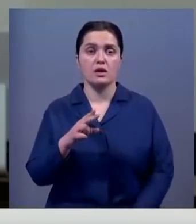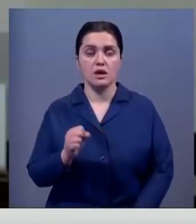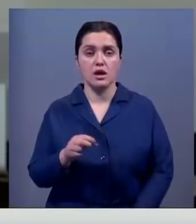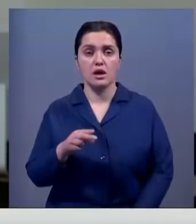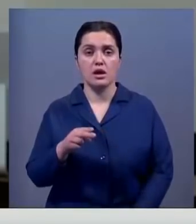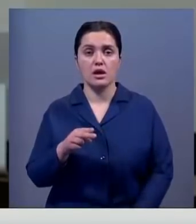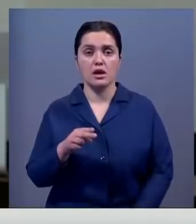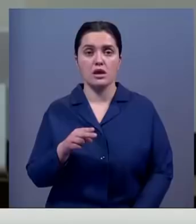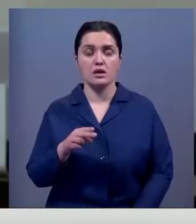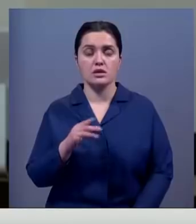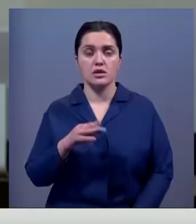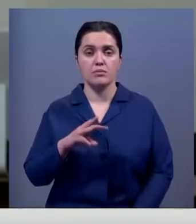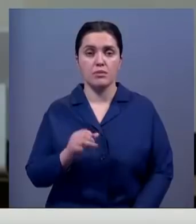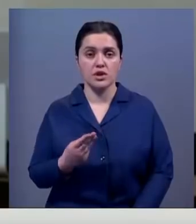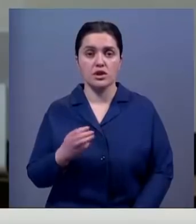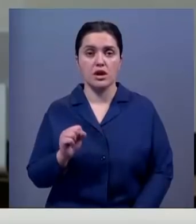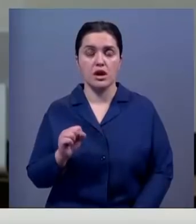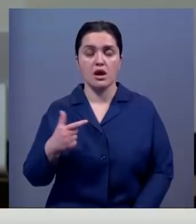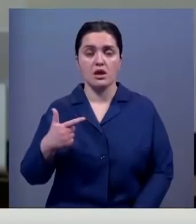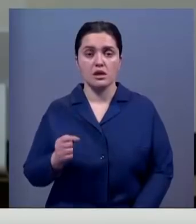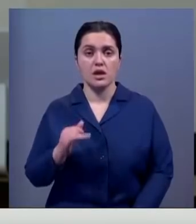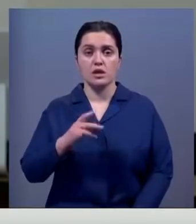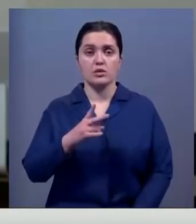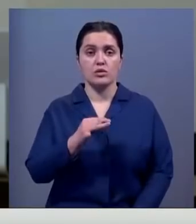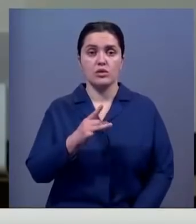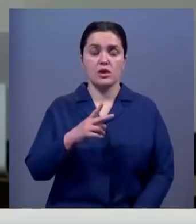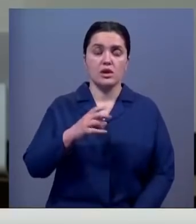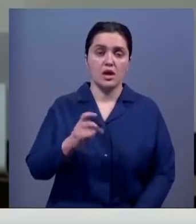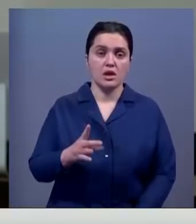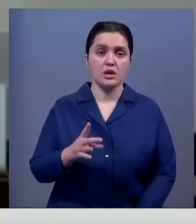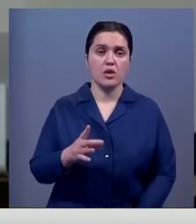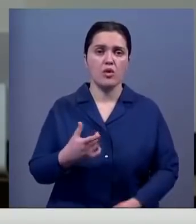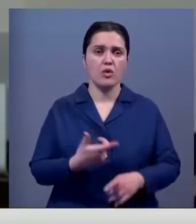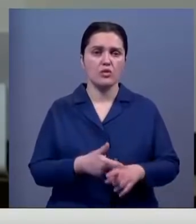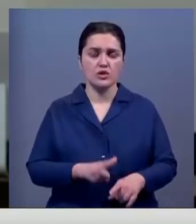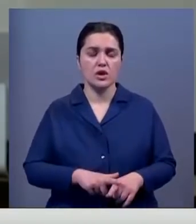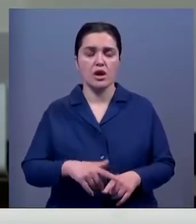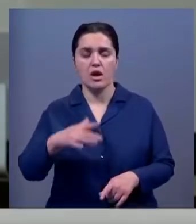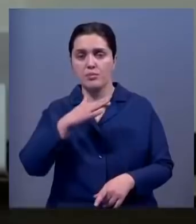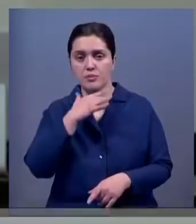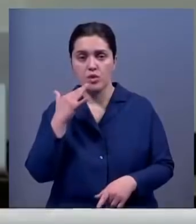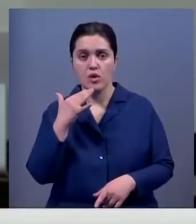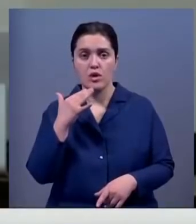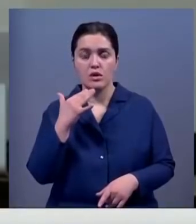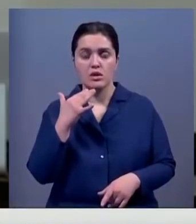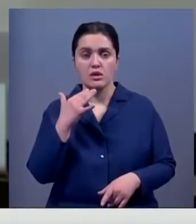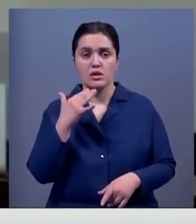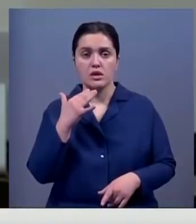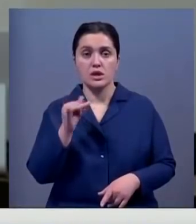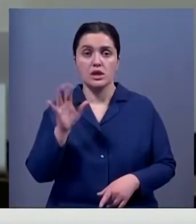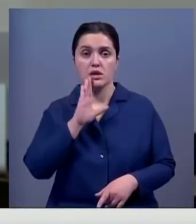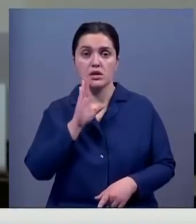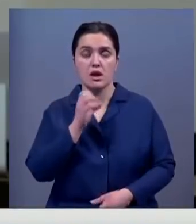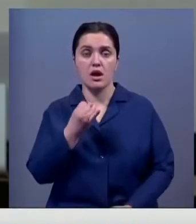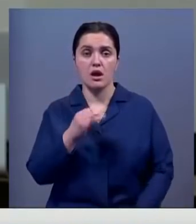Димаша Ага, и Нурлана, который играет, и режиссер. Очень много. Даже мы и девушку